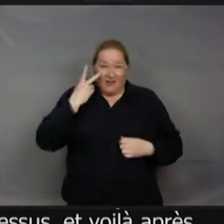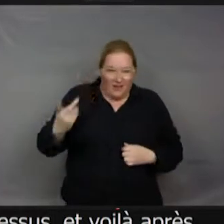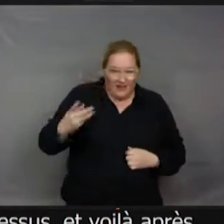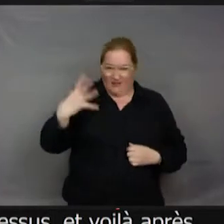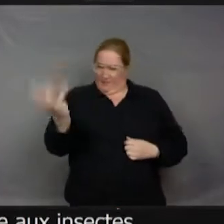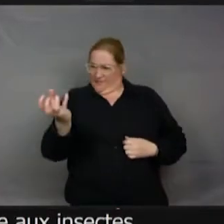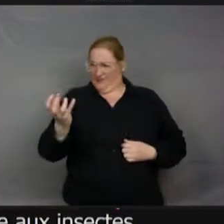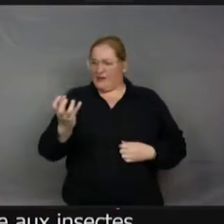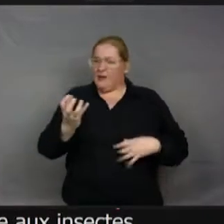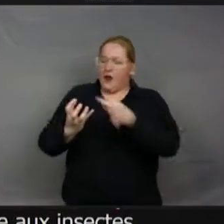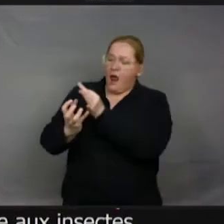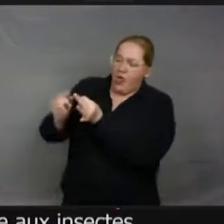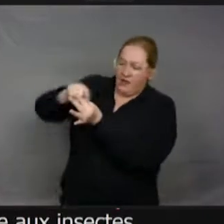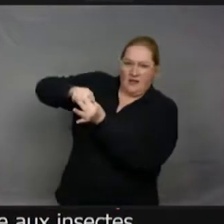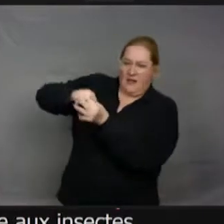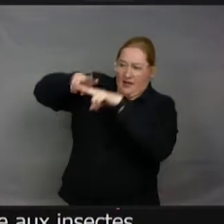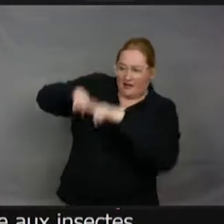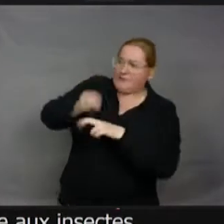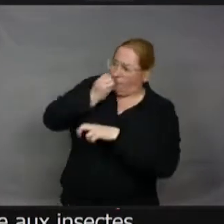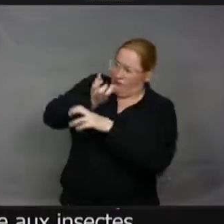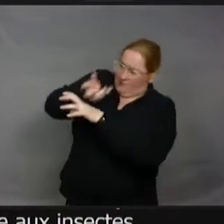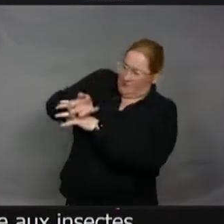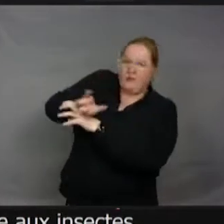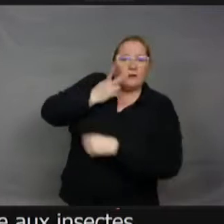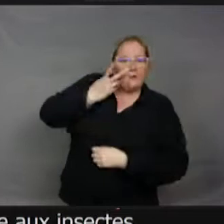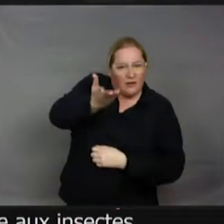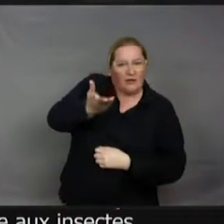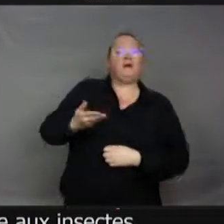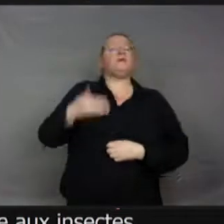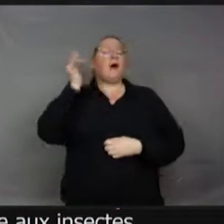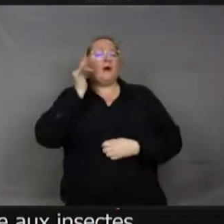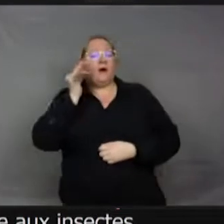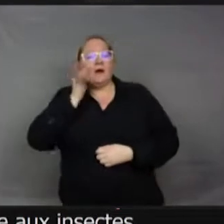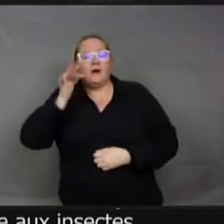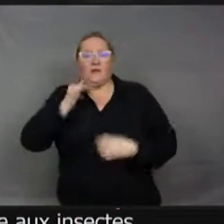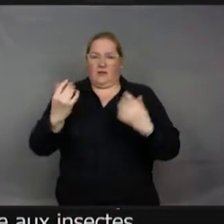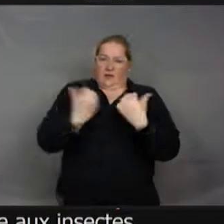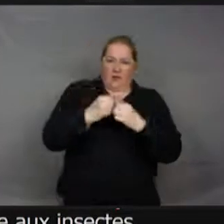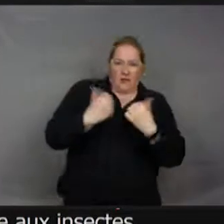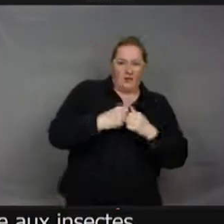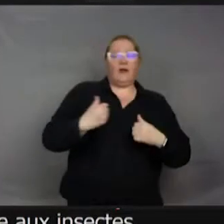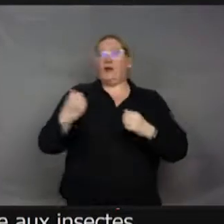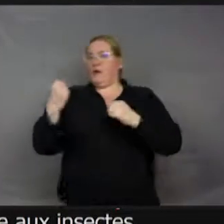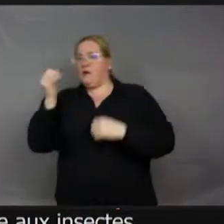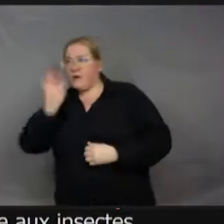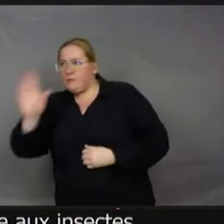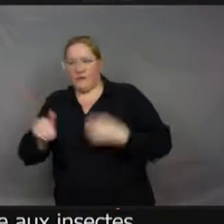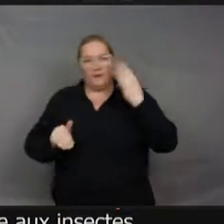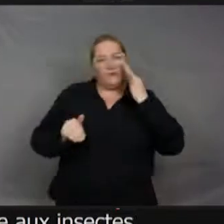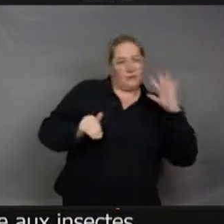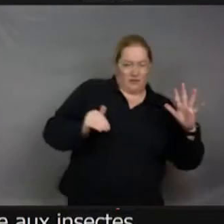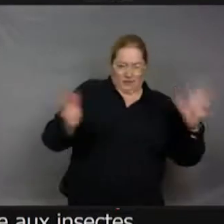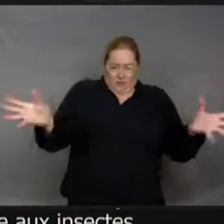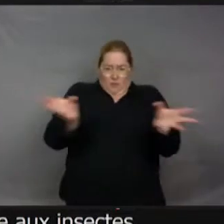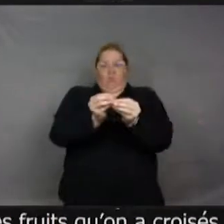la fleur sur ces pommes. Voilà. Alors ça c'est des fruits qu'on a croisés parce qu'on a voulu que ces fruits soient un peu plus gros. Les